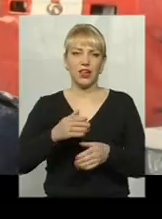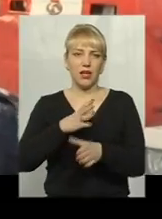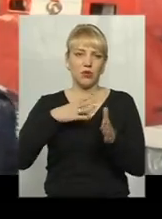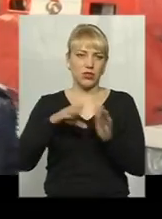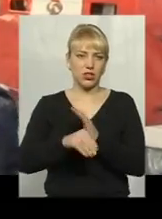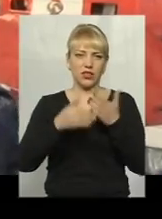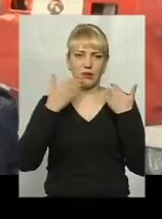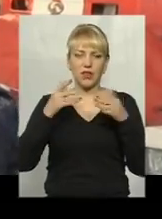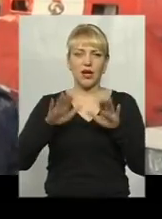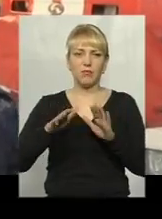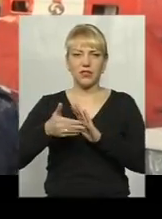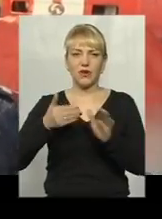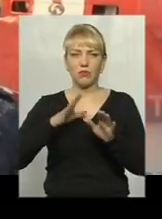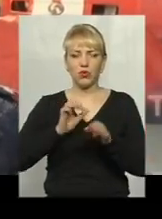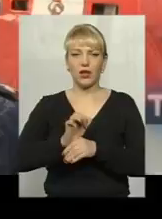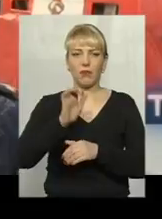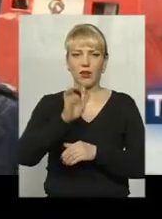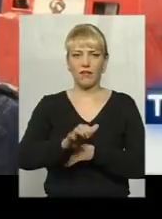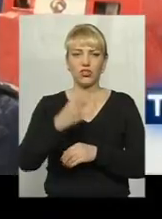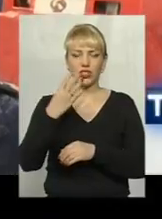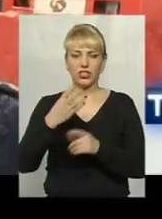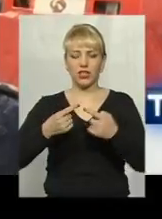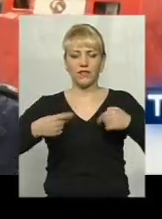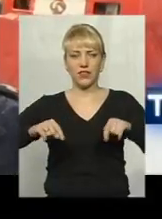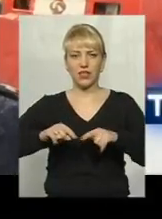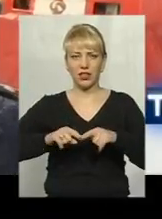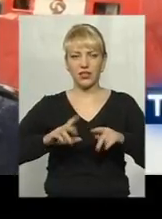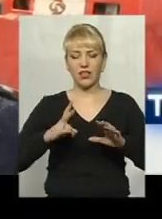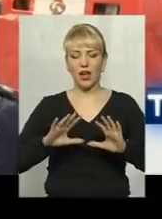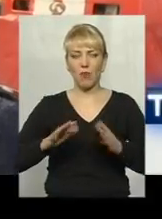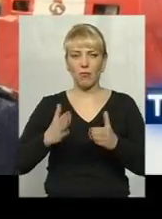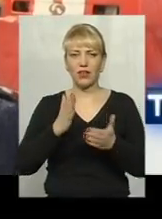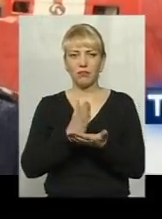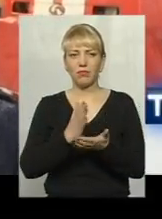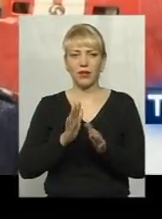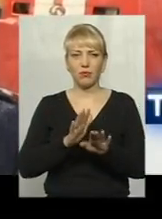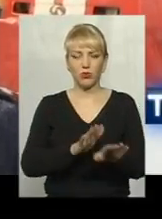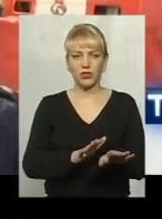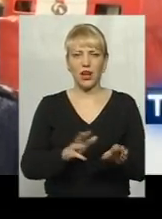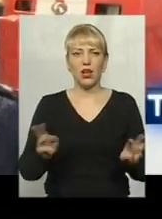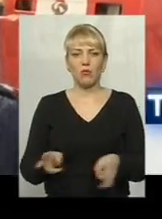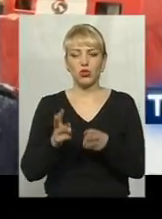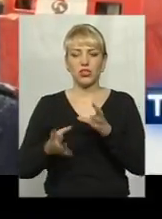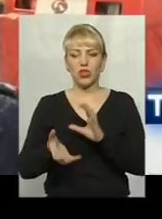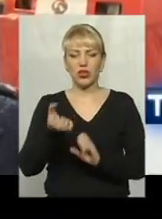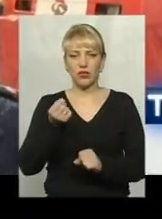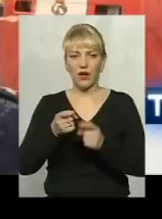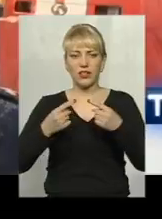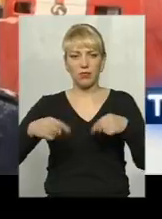На місце виклику було направлено 4 відділення. На момент прибуття пожежно-рятувальних підрозділів було